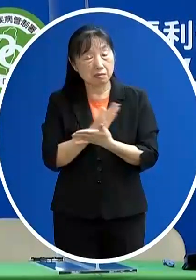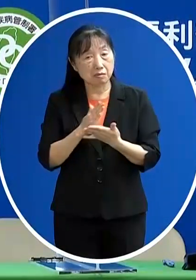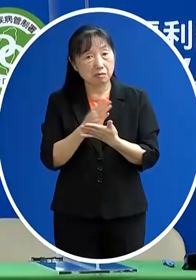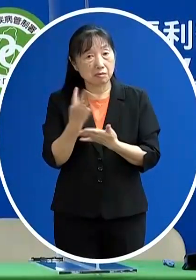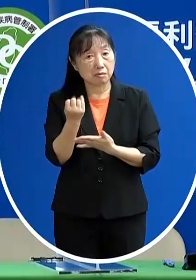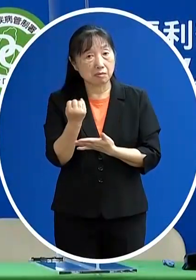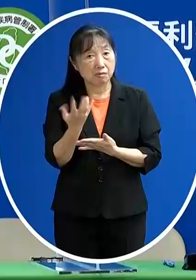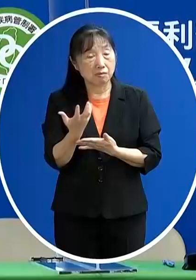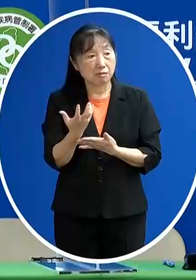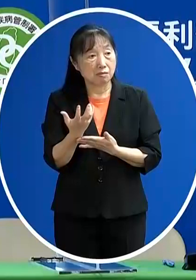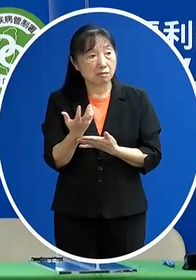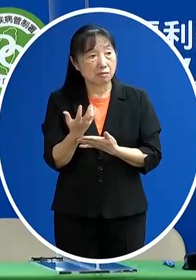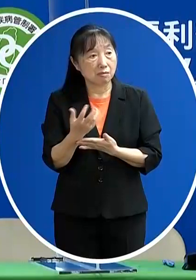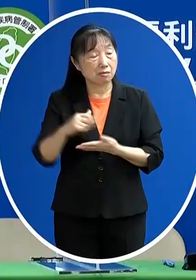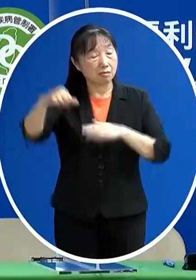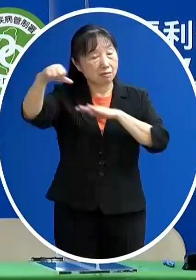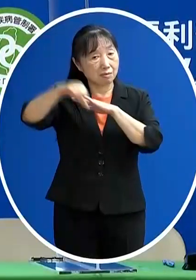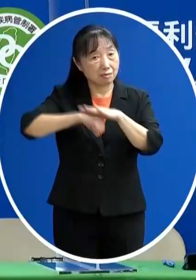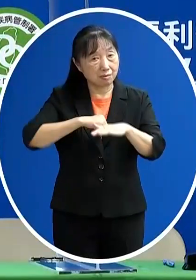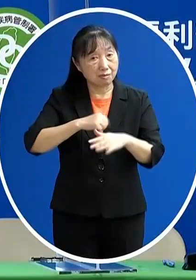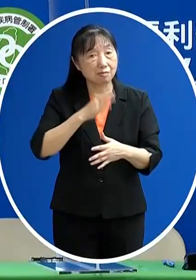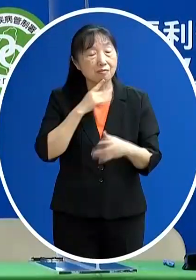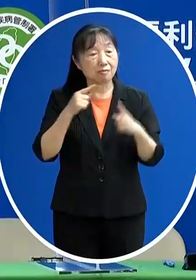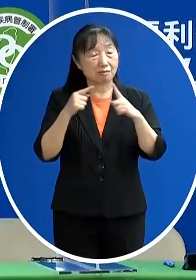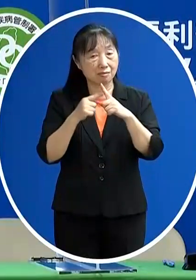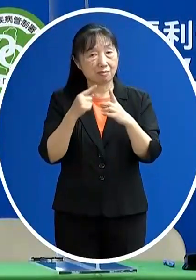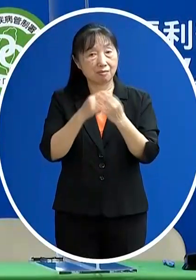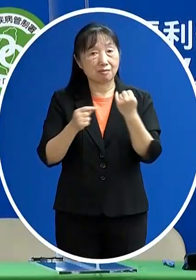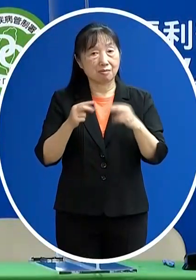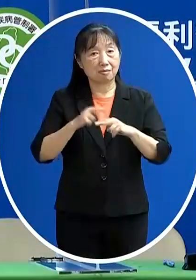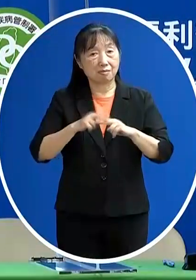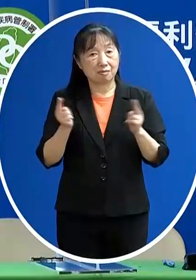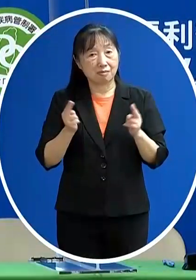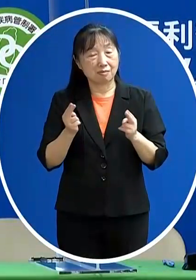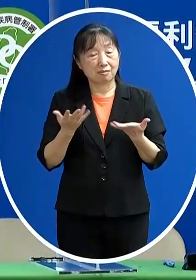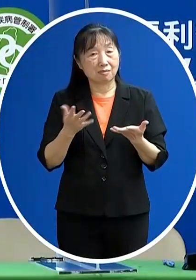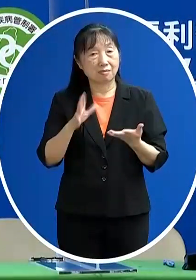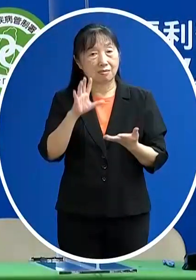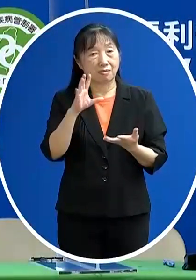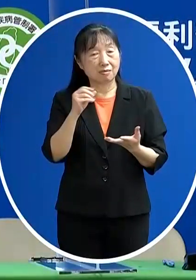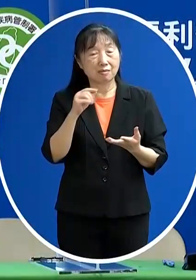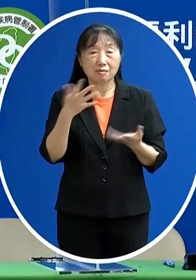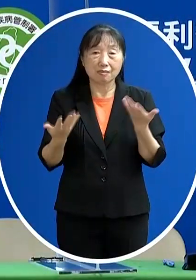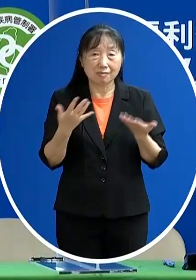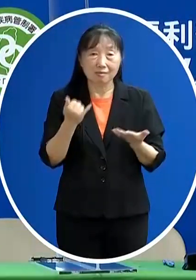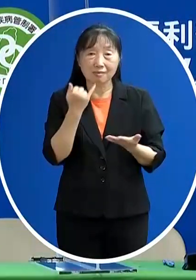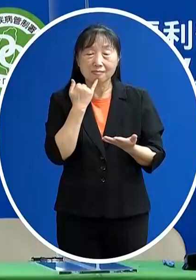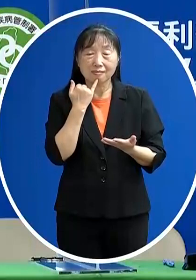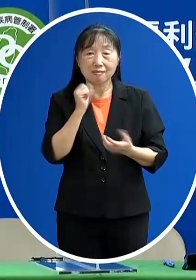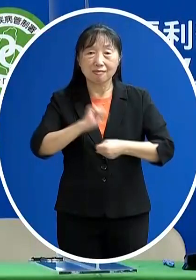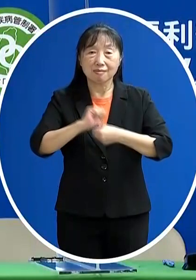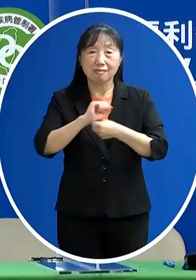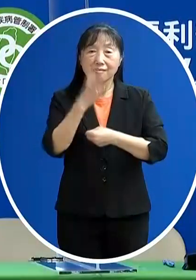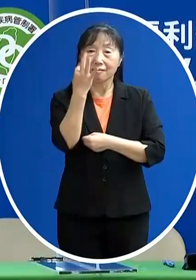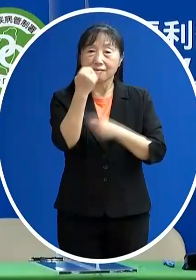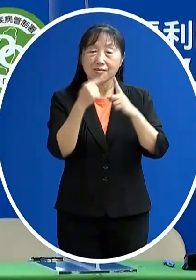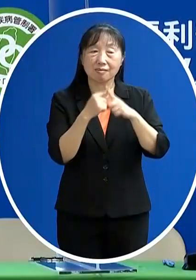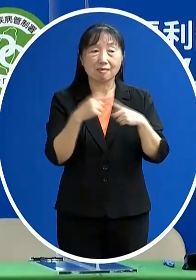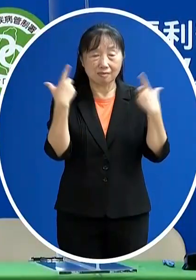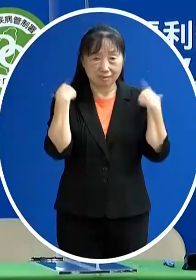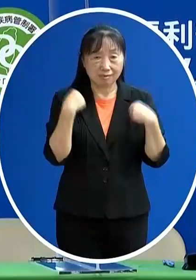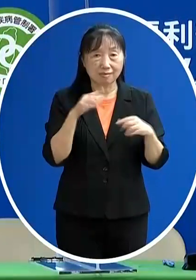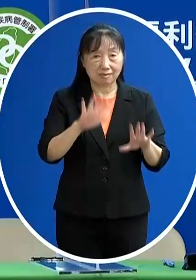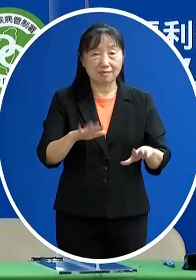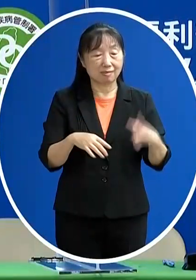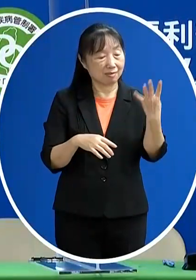什麼 請問路徑的人數放款有一個比較具體的數字的放款嗎你說從4萬